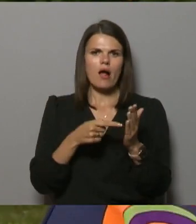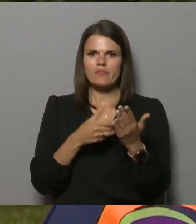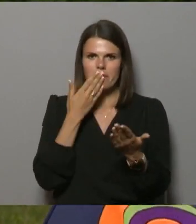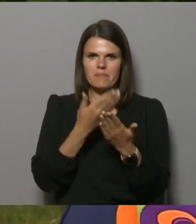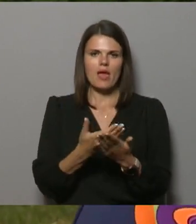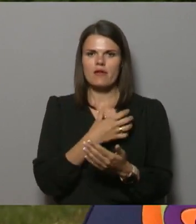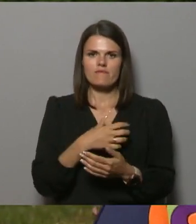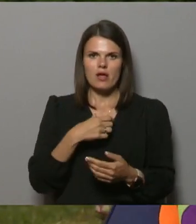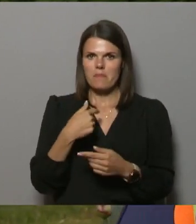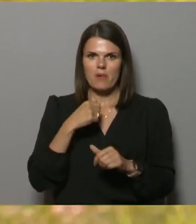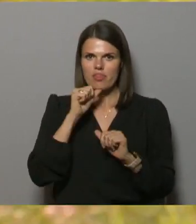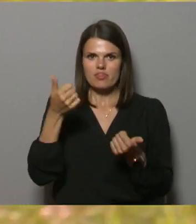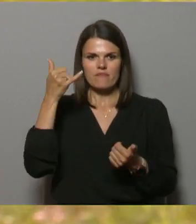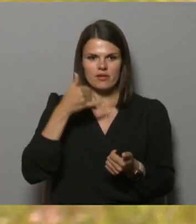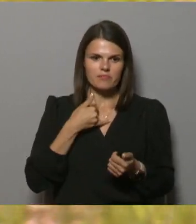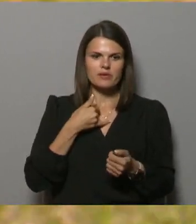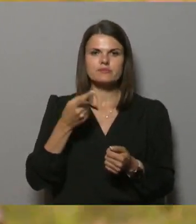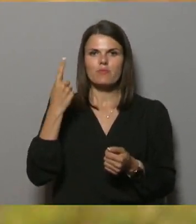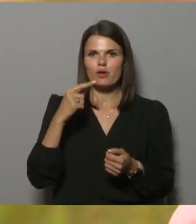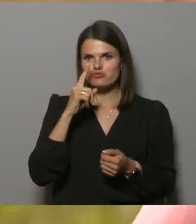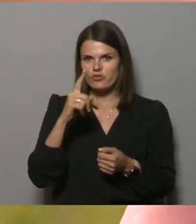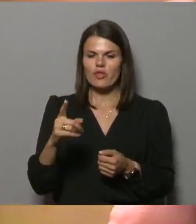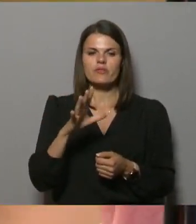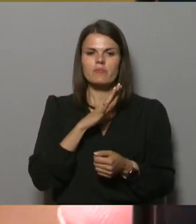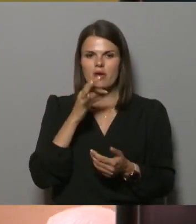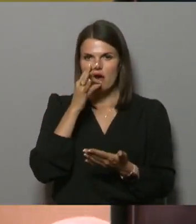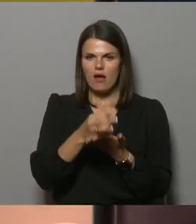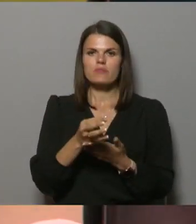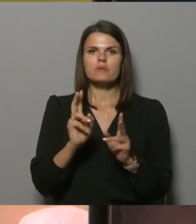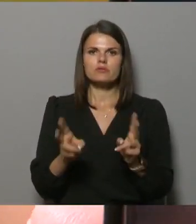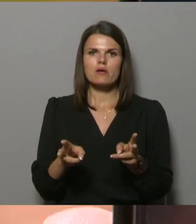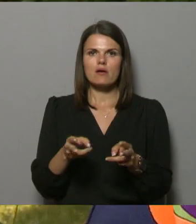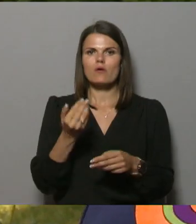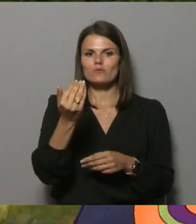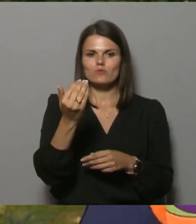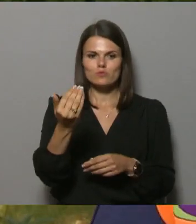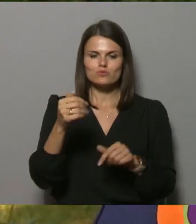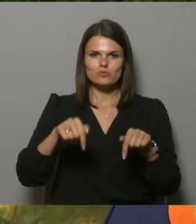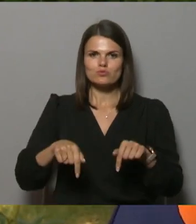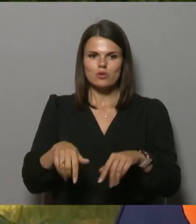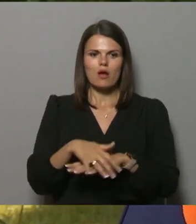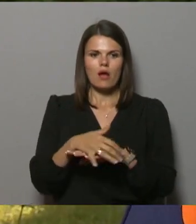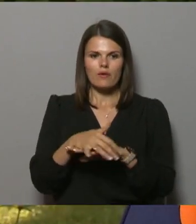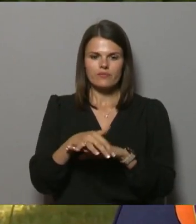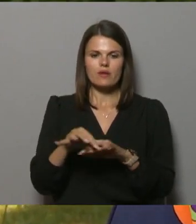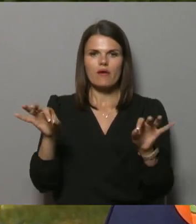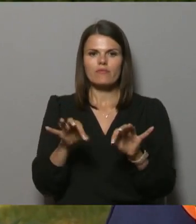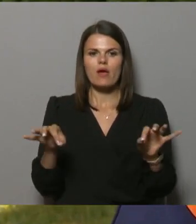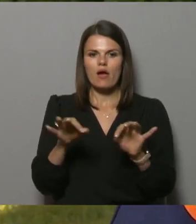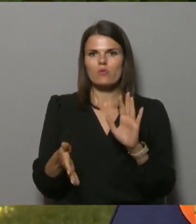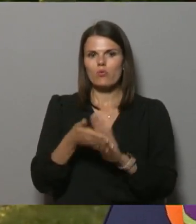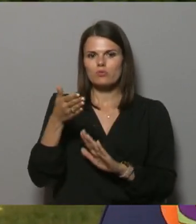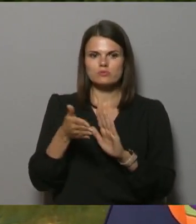pierādījumas, ja man nevar piezvanīt. Pagājušā nedēļā bija atbilde, ka jūsu šajā adrese nekādi